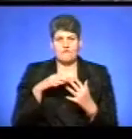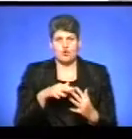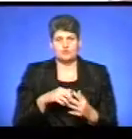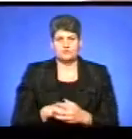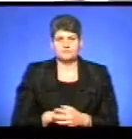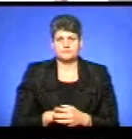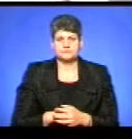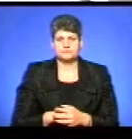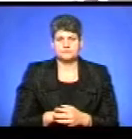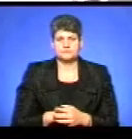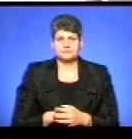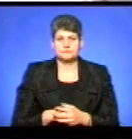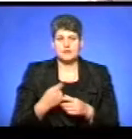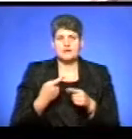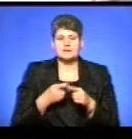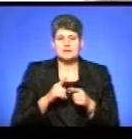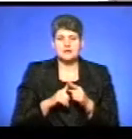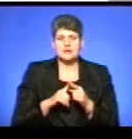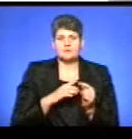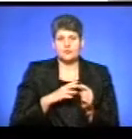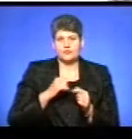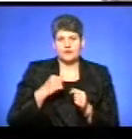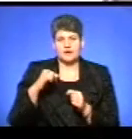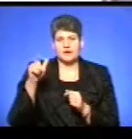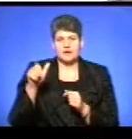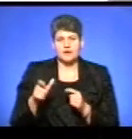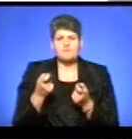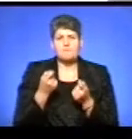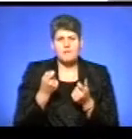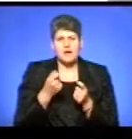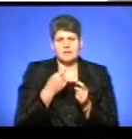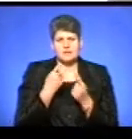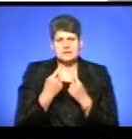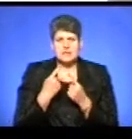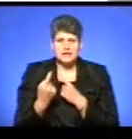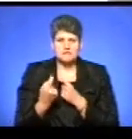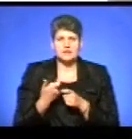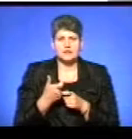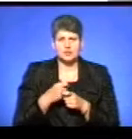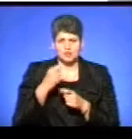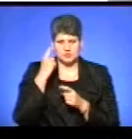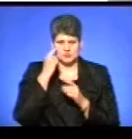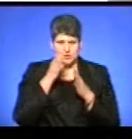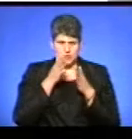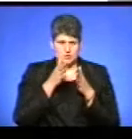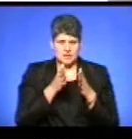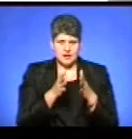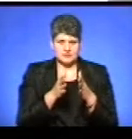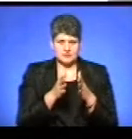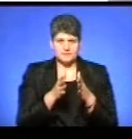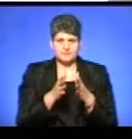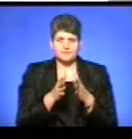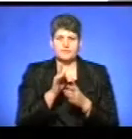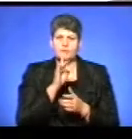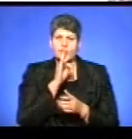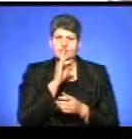Ми бачимо героя таким небагатослівним, якимось таким дуже зосередженим, так, мовчазним.